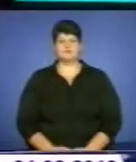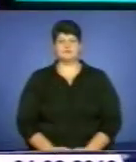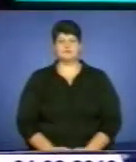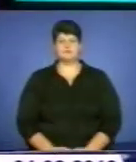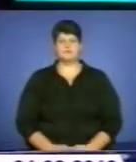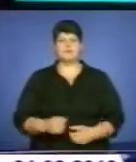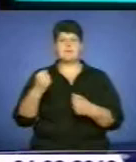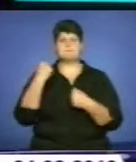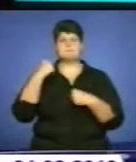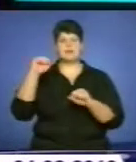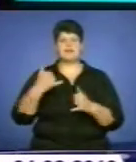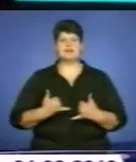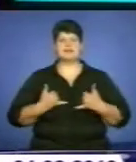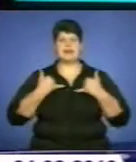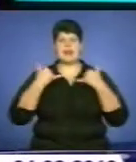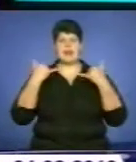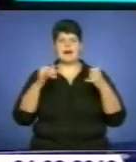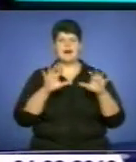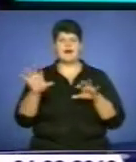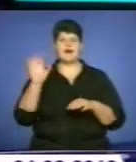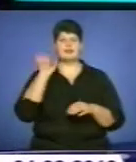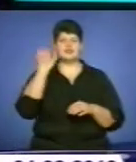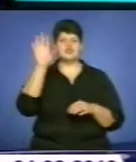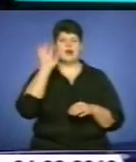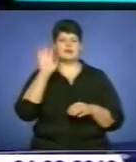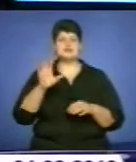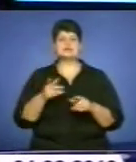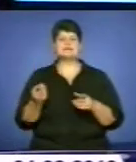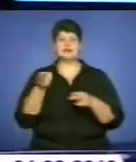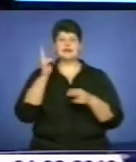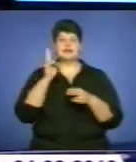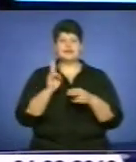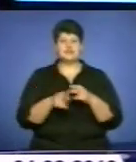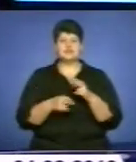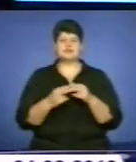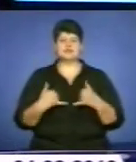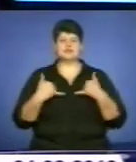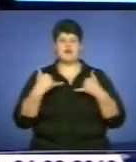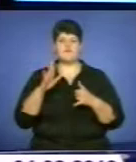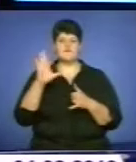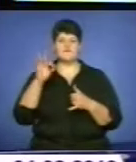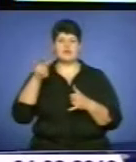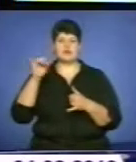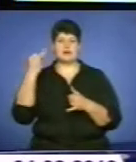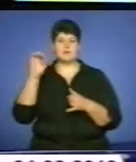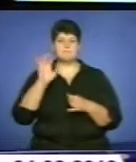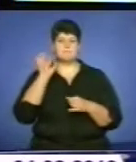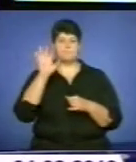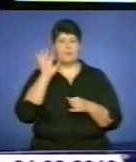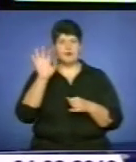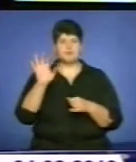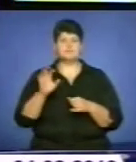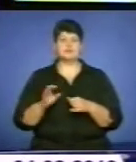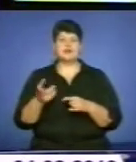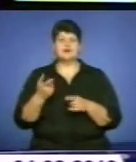Перемогами для Галичанки завершилися матчі 9-го туру жіночої суперліги з волейболу. 2-3 лютого команда